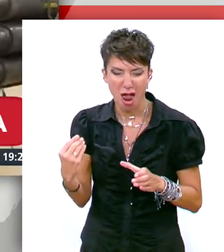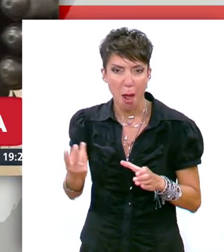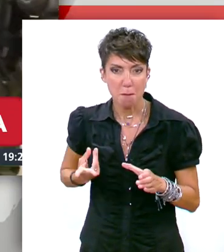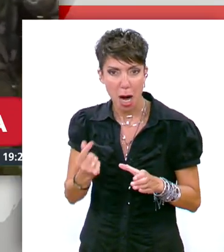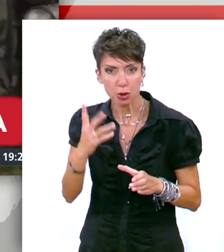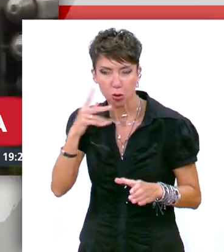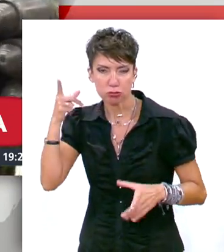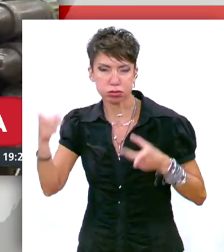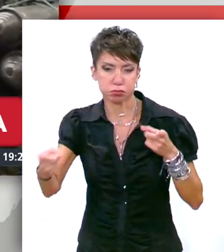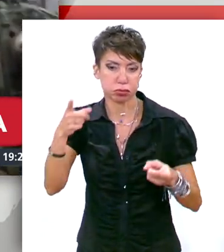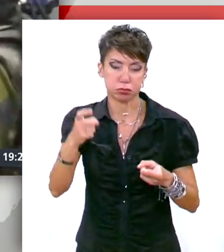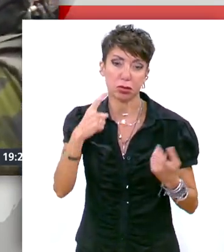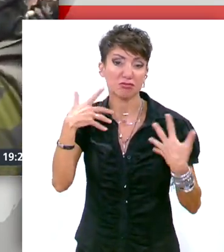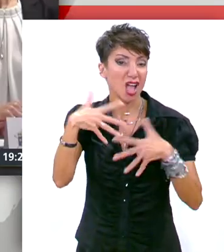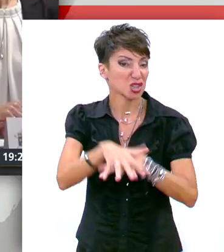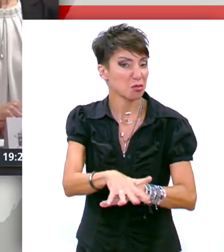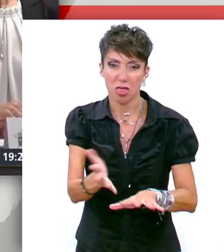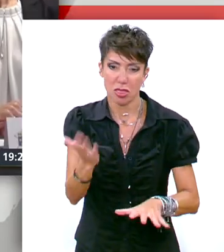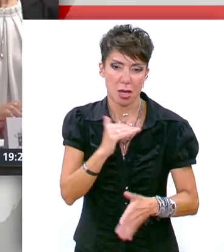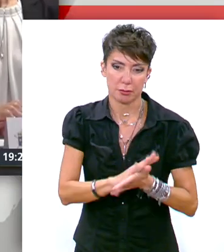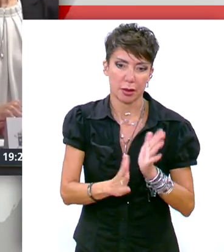πολιτική της ενσωμάτωσης απέτυχε.